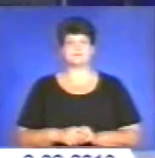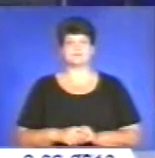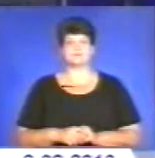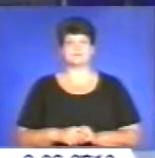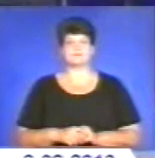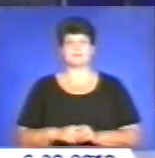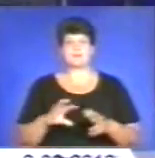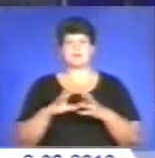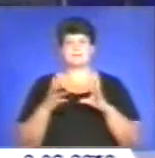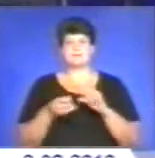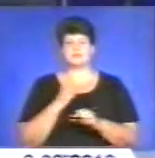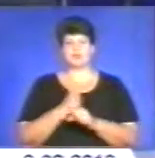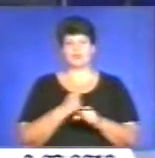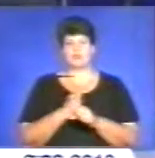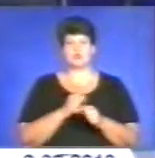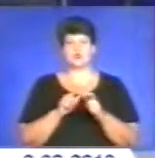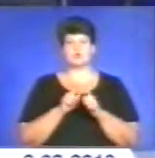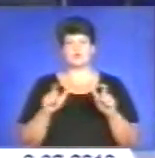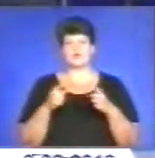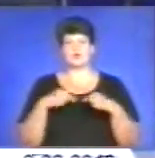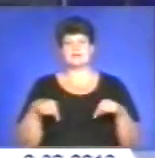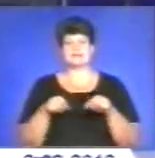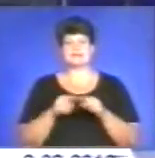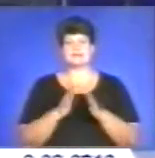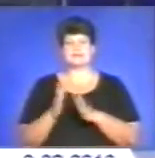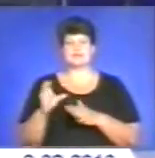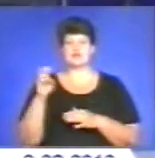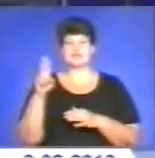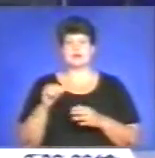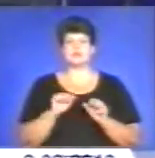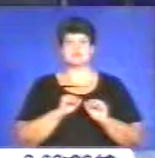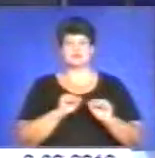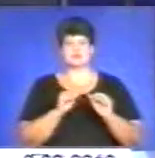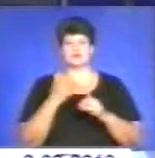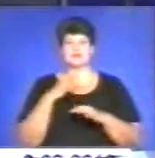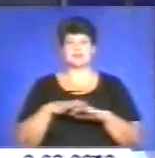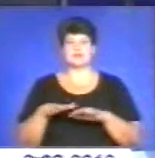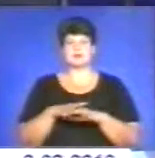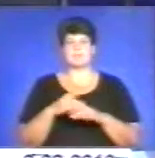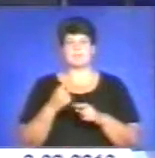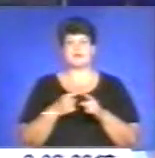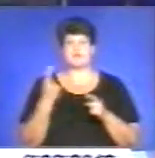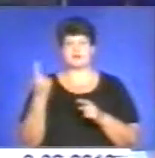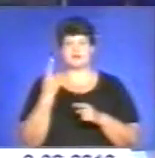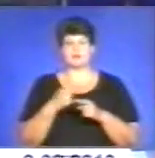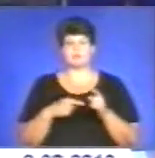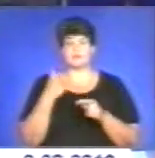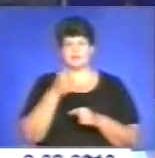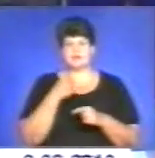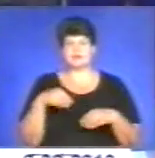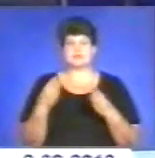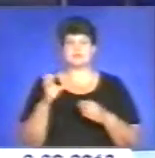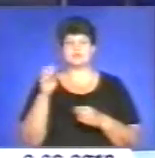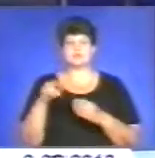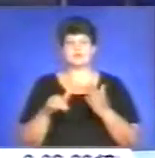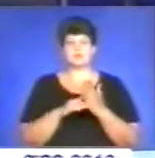Підсумки роботи установ і організацій системи соціального захисту населення у першому півріччі надання соціальних допомог